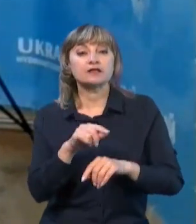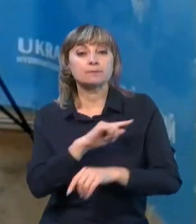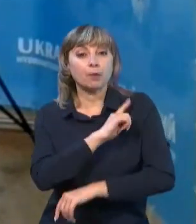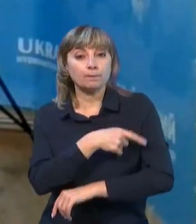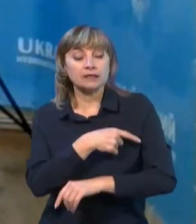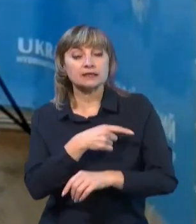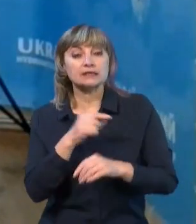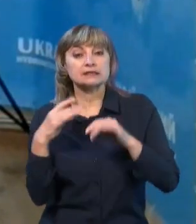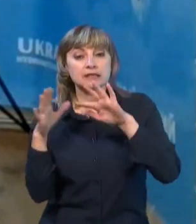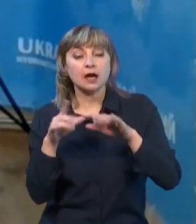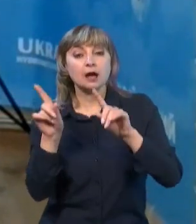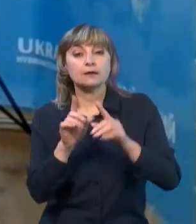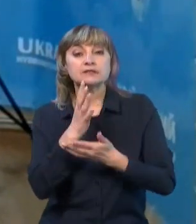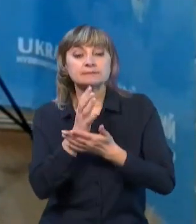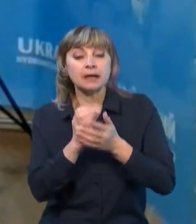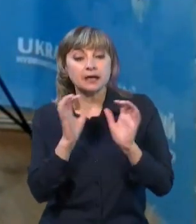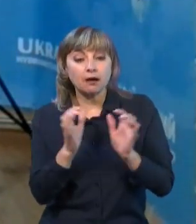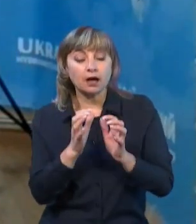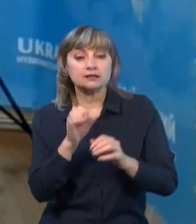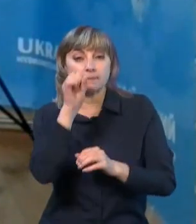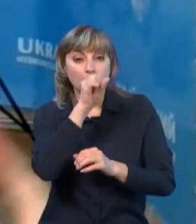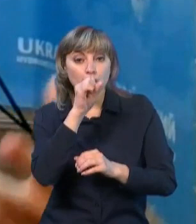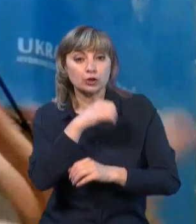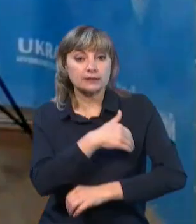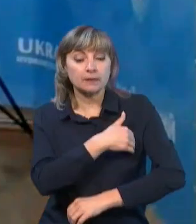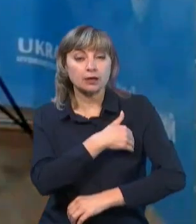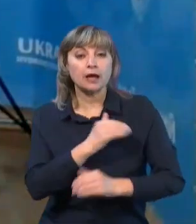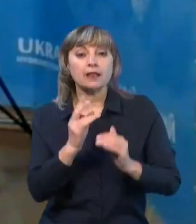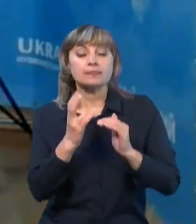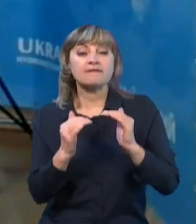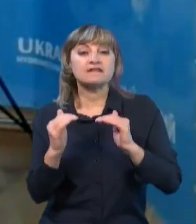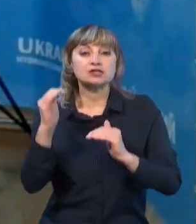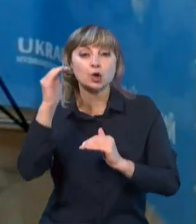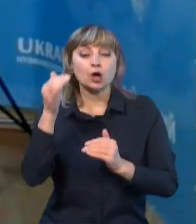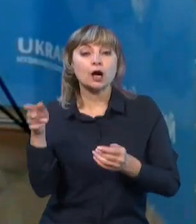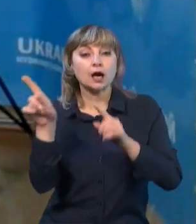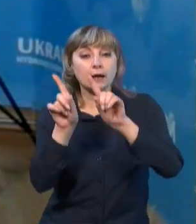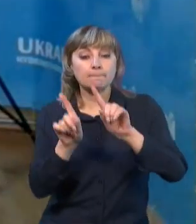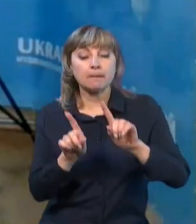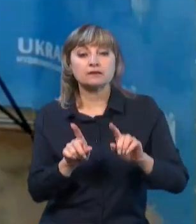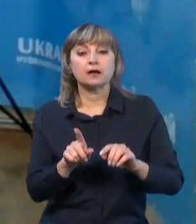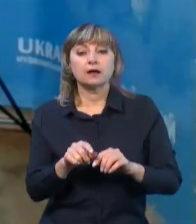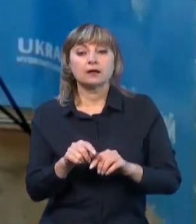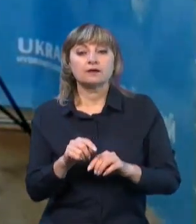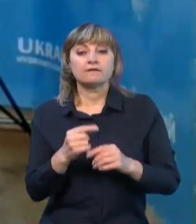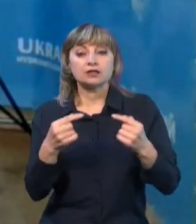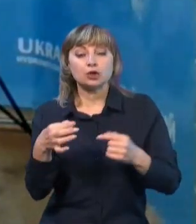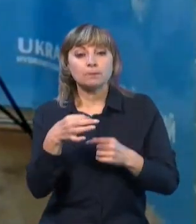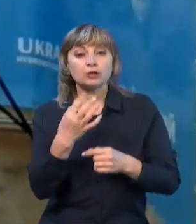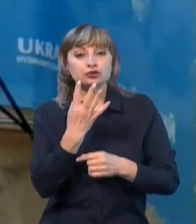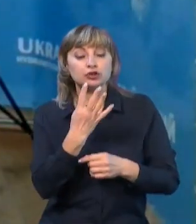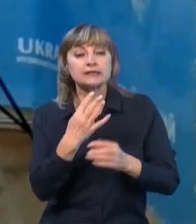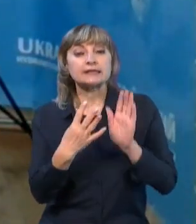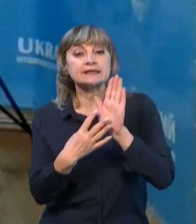сніг, і в Карпатах, звичайно, зберігається ще морозна температура, саме на Високогірній Карпат. Решта областей вночі вже 4